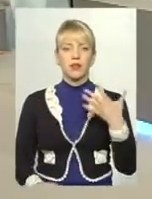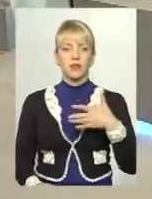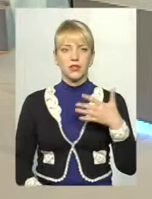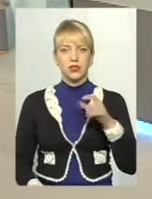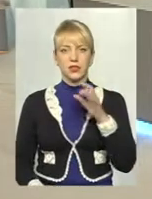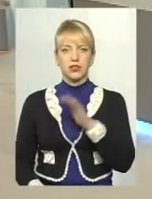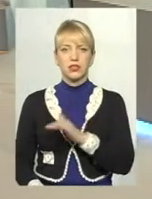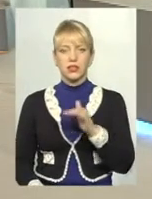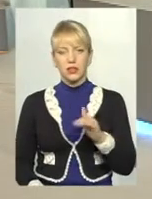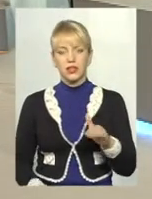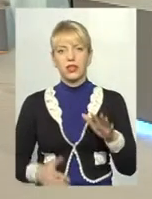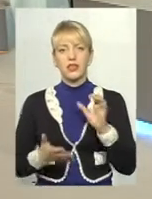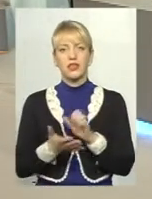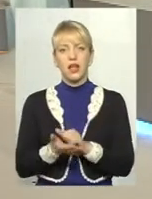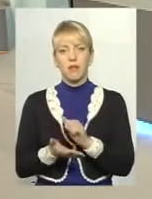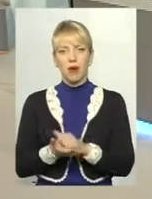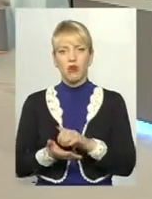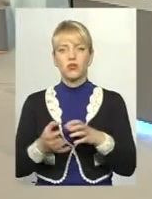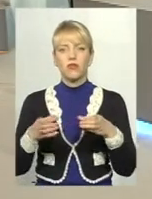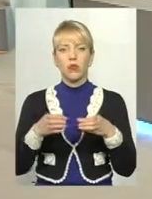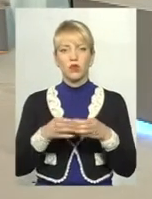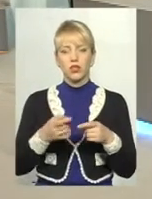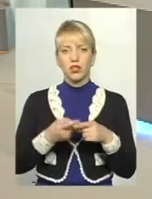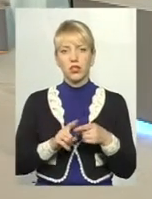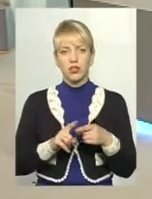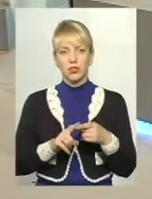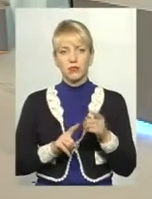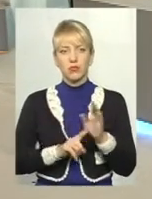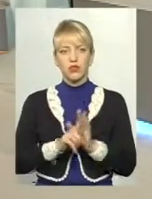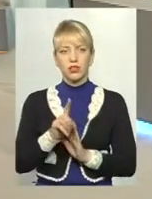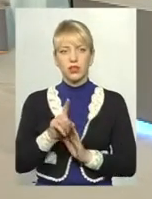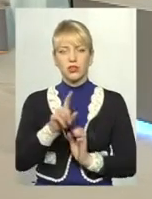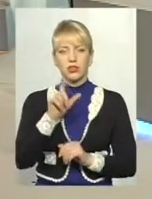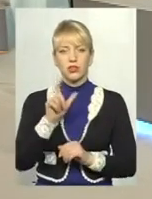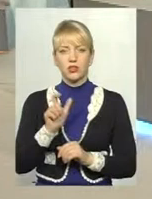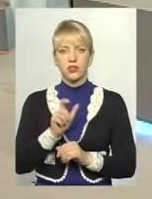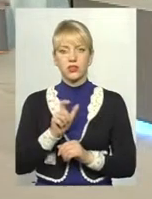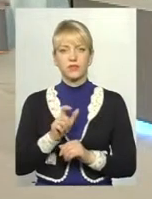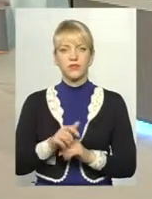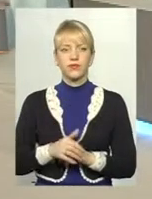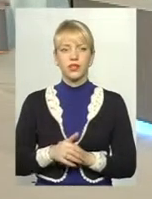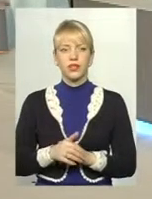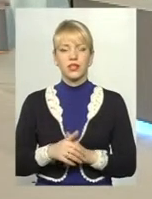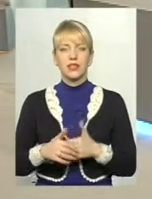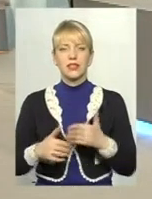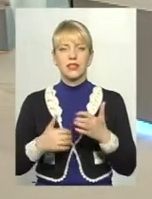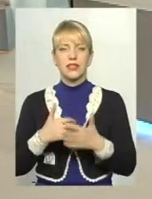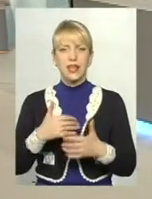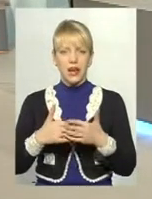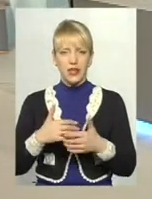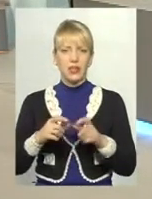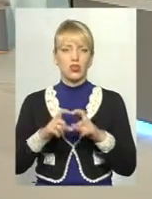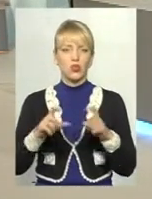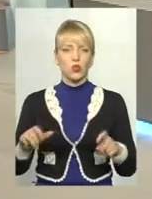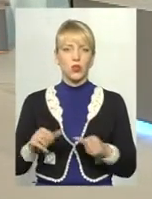наших гуртках, починаючи це і середня школа, і